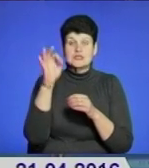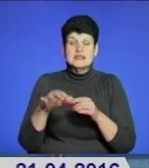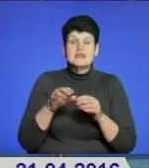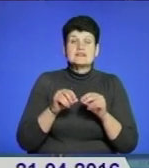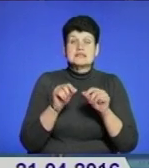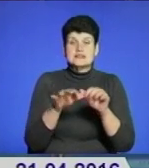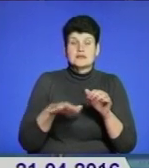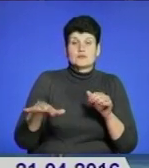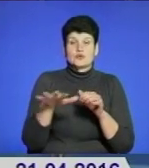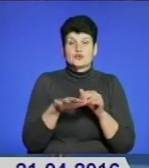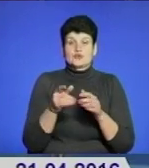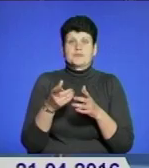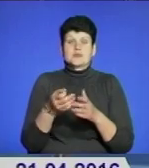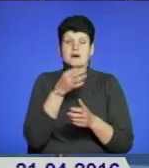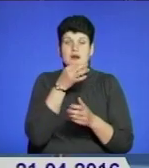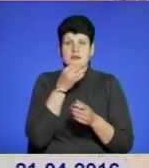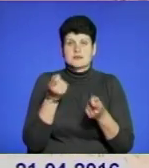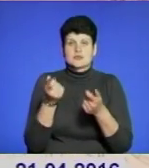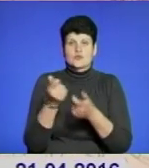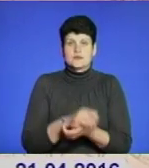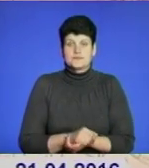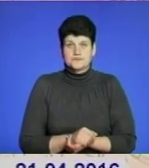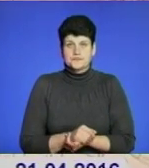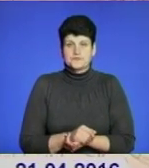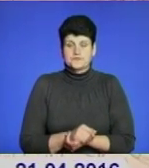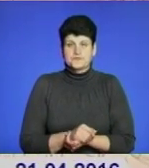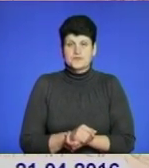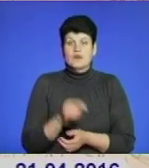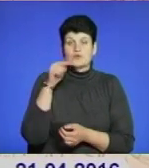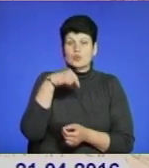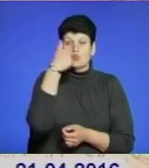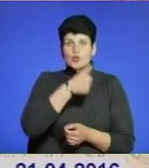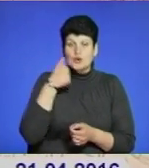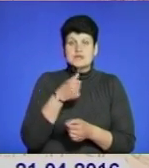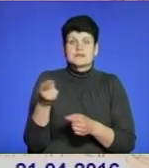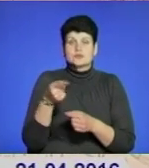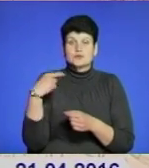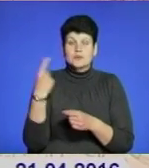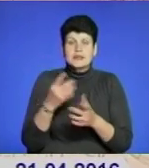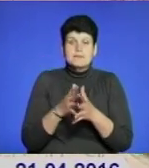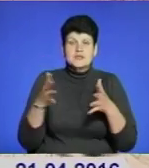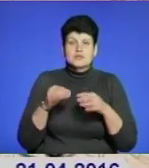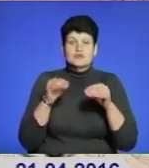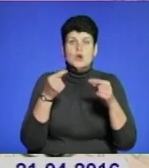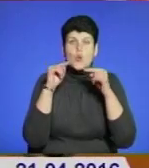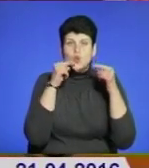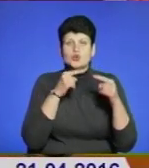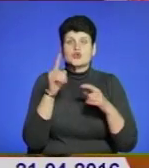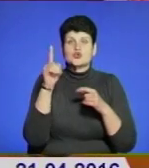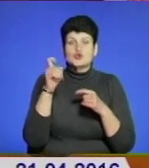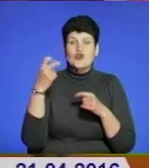яку планували піддарання зерновій культури. Більше у сюжеті. Цьогоріч на Тернопільщині найбільше посіють кукурудзи – 123